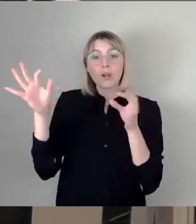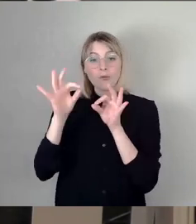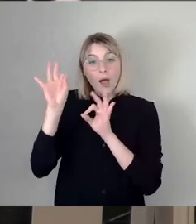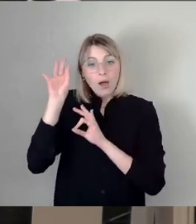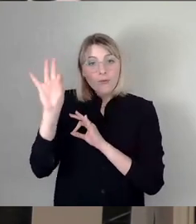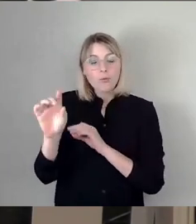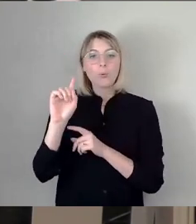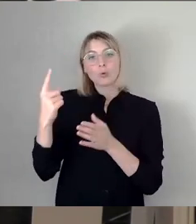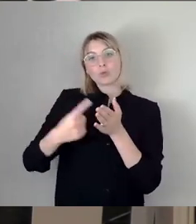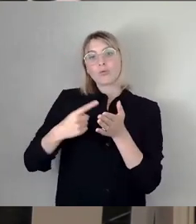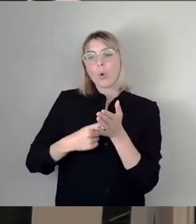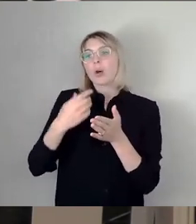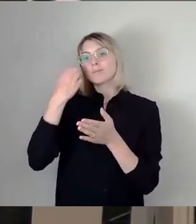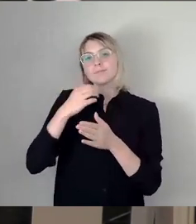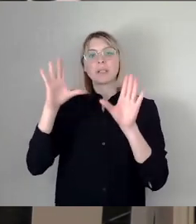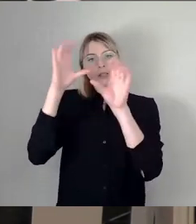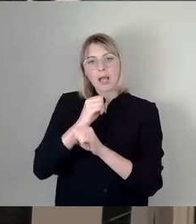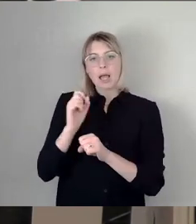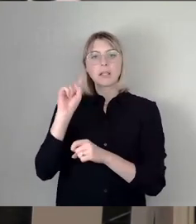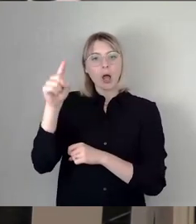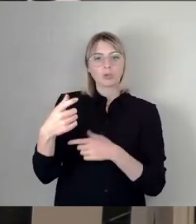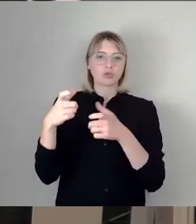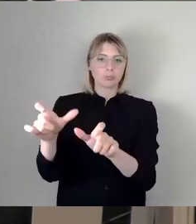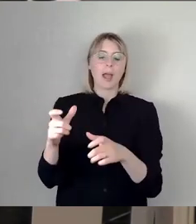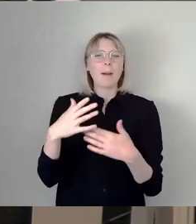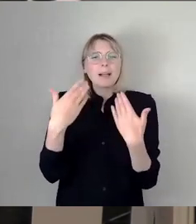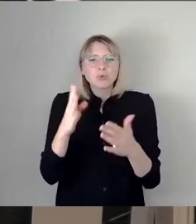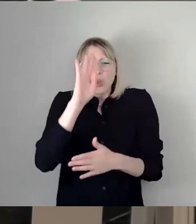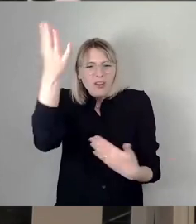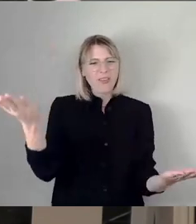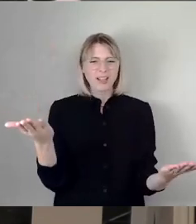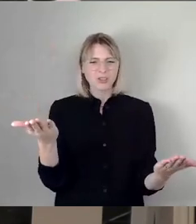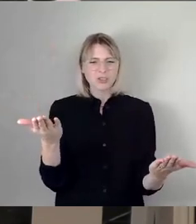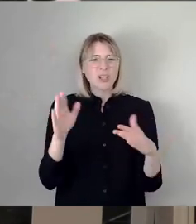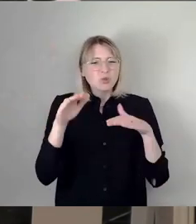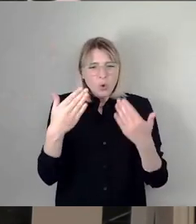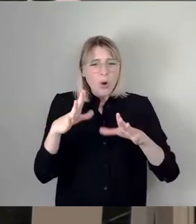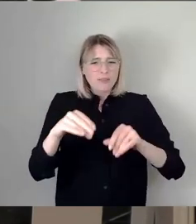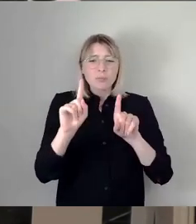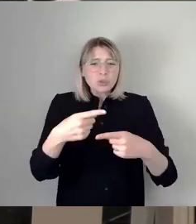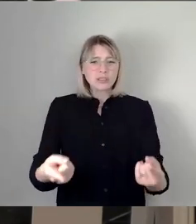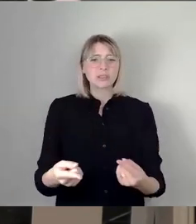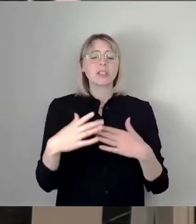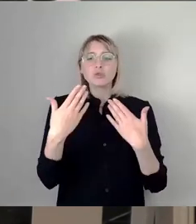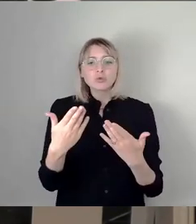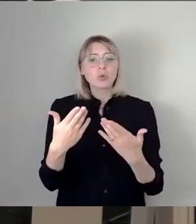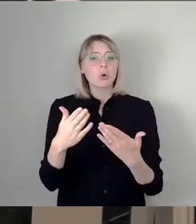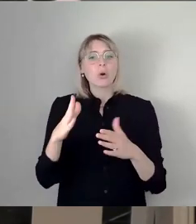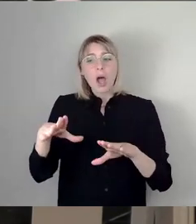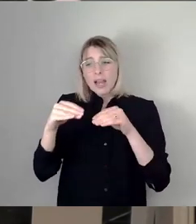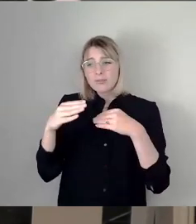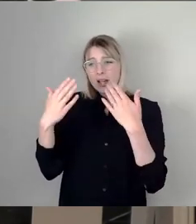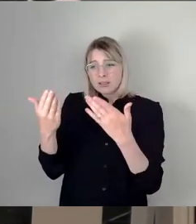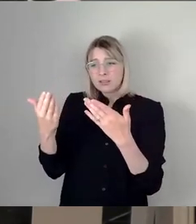nächtliche Ausgangssperren gibt. So einen Quatsch wollen wir doch nicht anfangen. Wir können doch nicht im Grunde genommen eingreifen in die